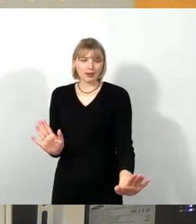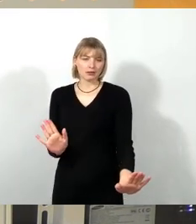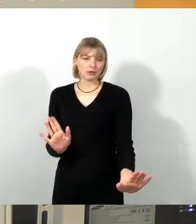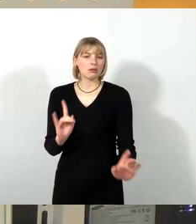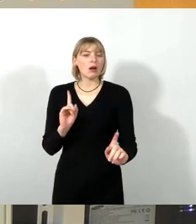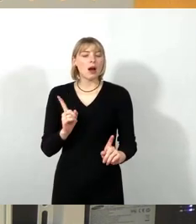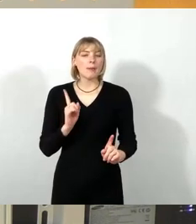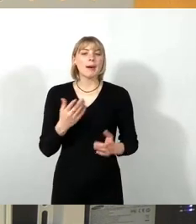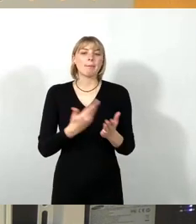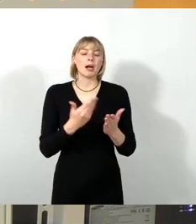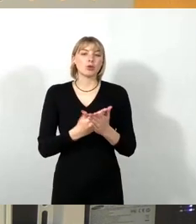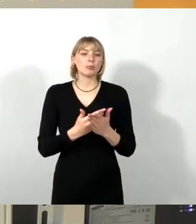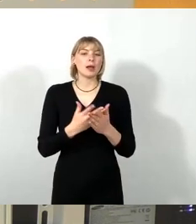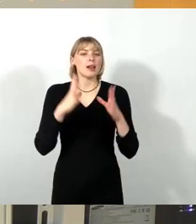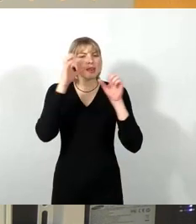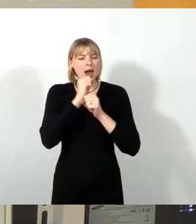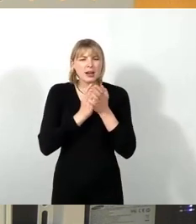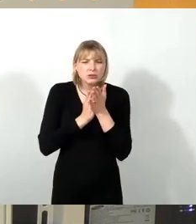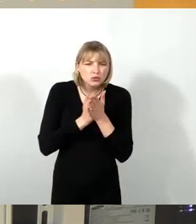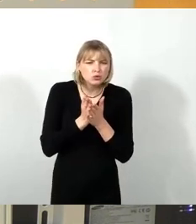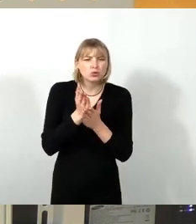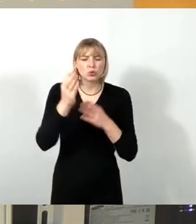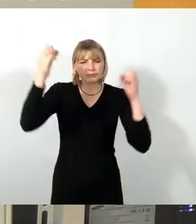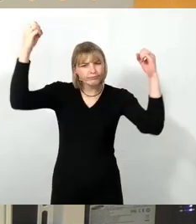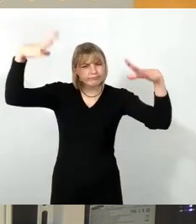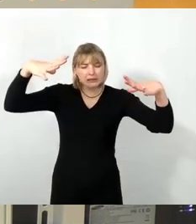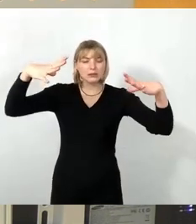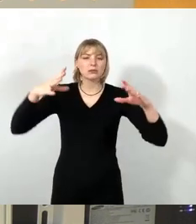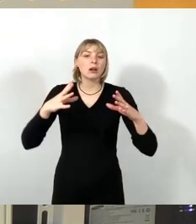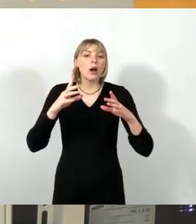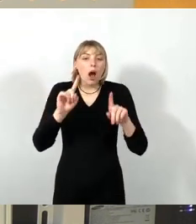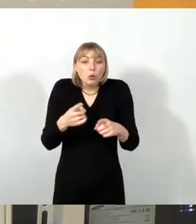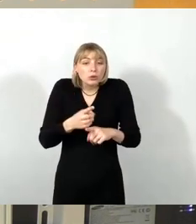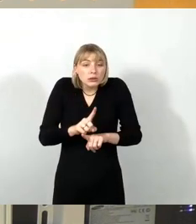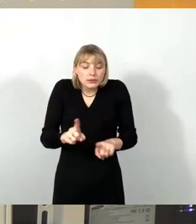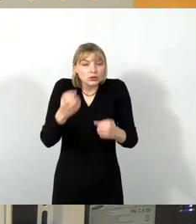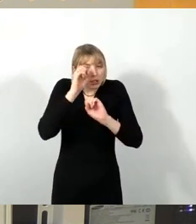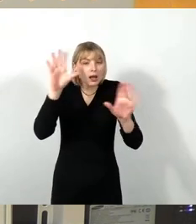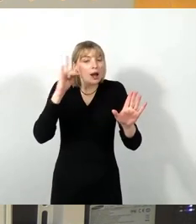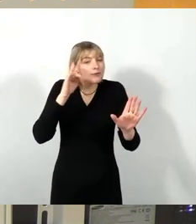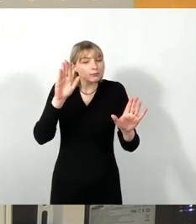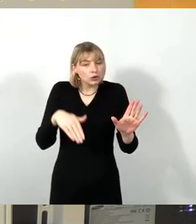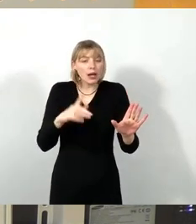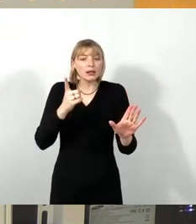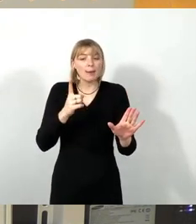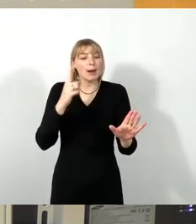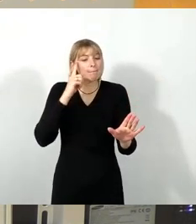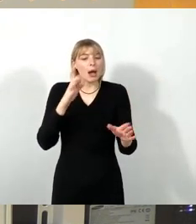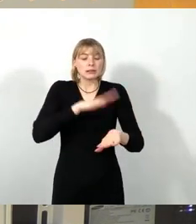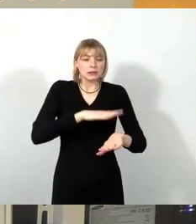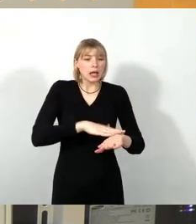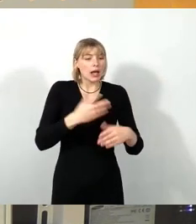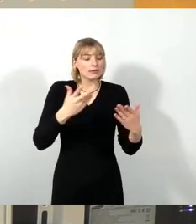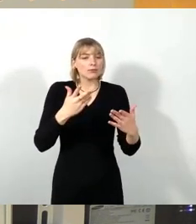die ganze Nacht das leuchten müsste, ist auch klar. Das ist für die Zeit gedacht, wo es eben in bestimmten Jahreszeiten einfach viel Betrieb gibt.